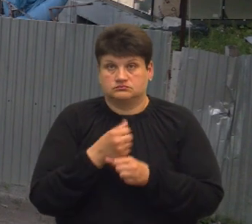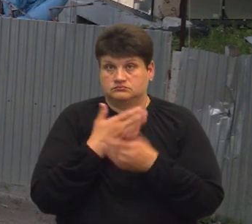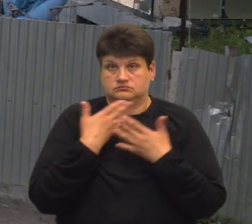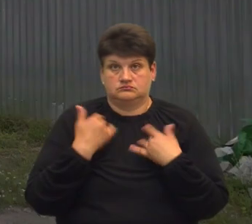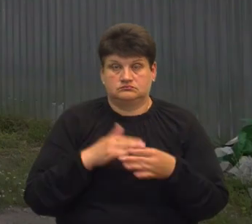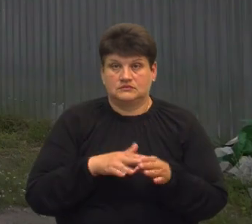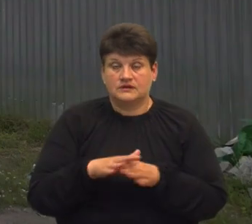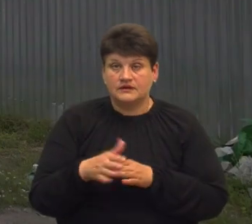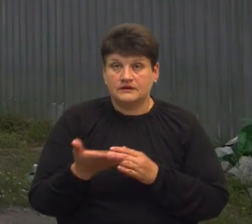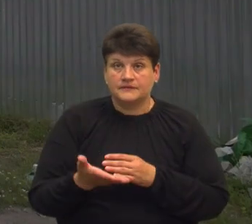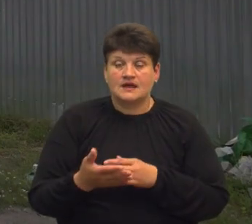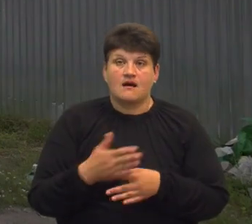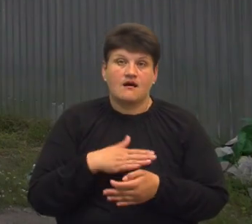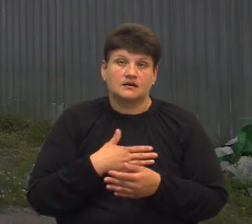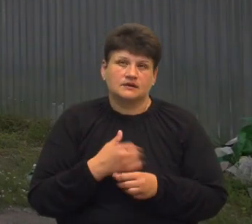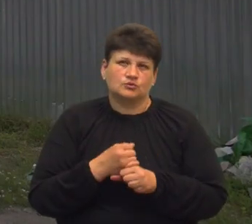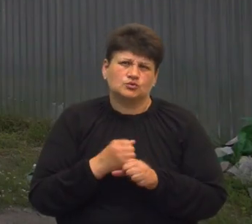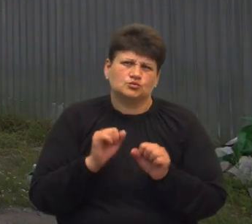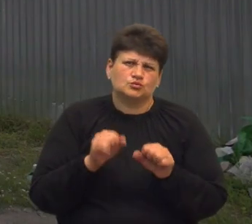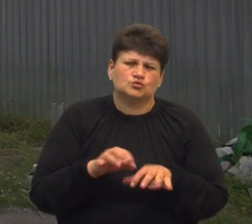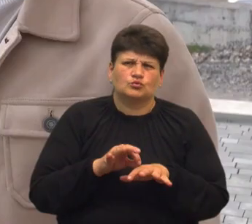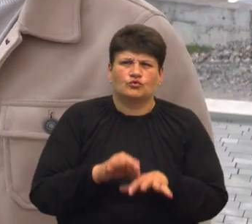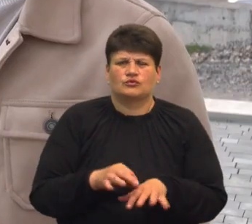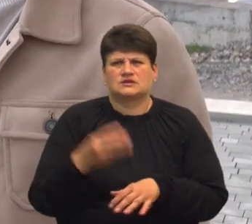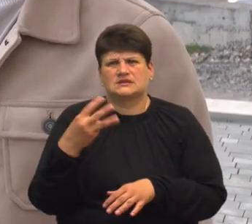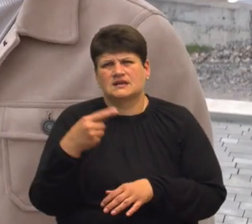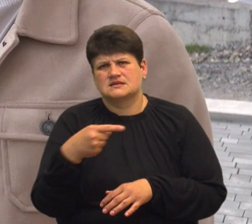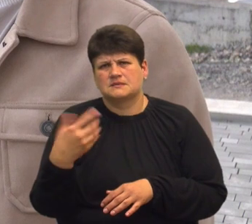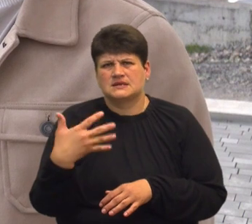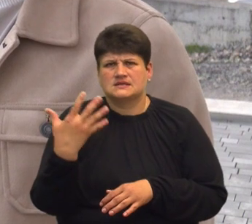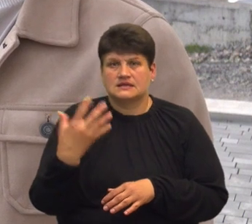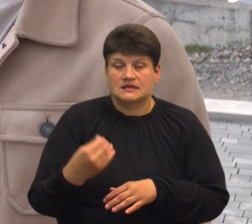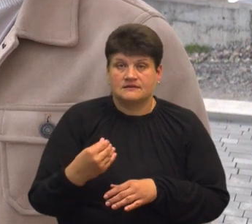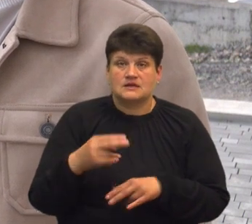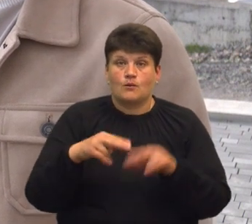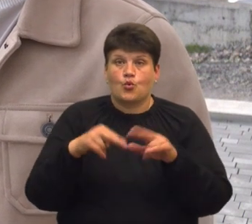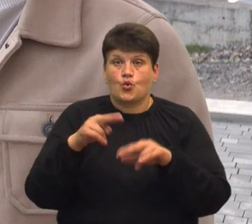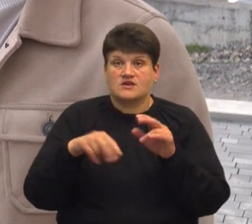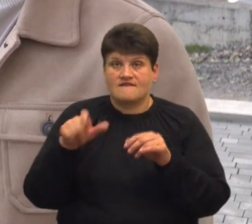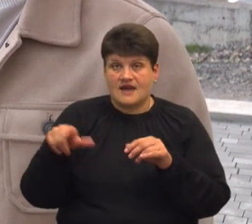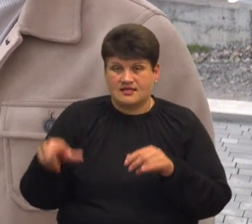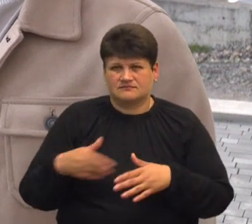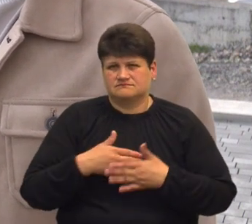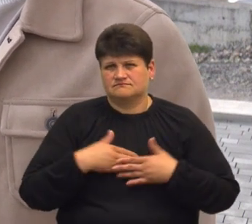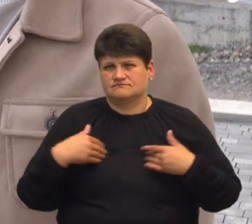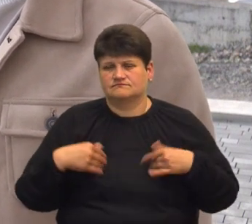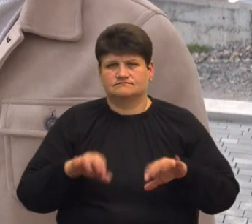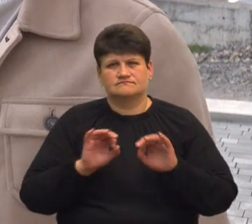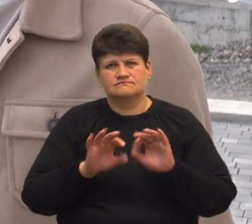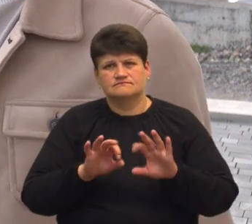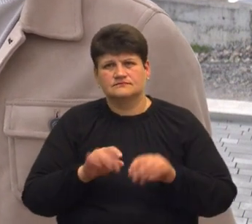днів активно роботи ведуться приблизно 30-50 днів. Забудівельник відмовляється надавати будь-яку інформацію, говорить, що